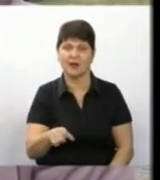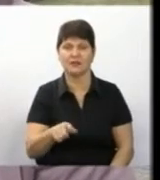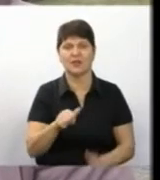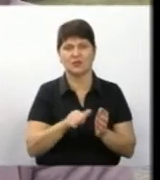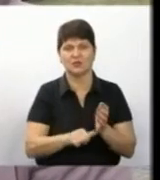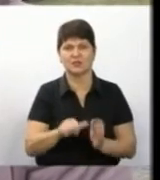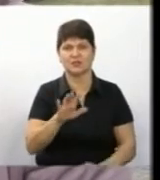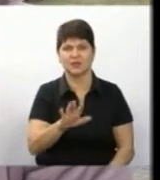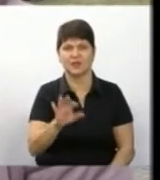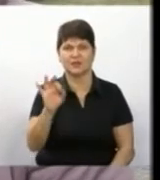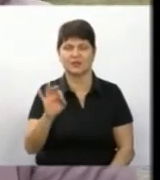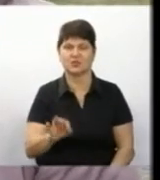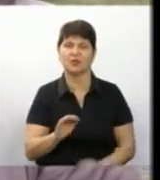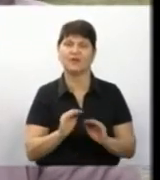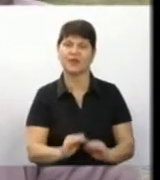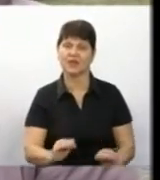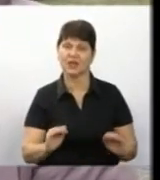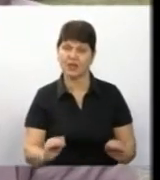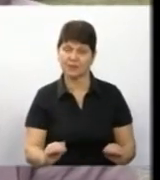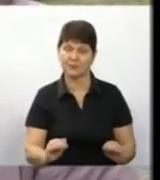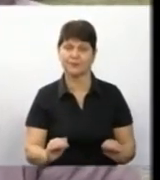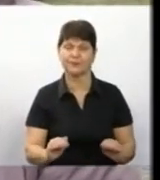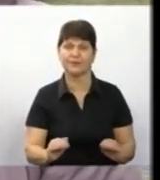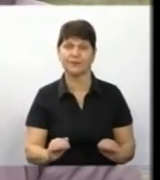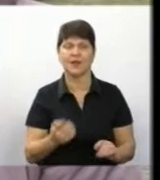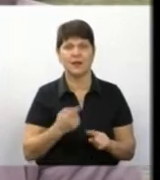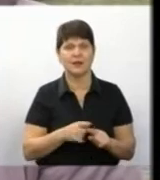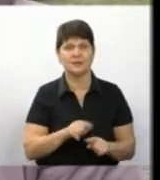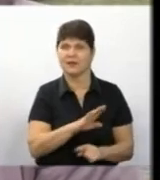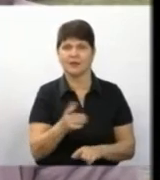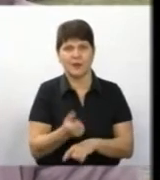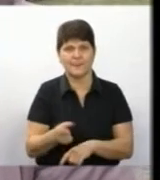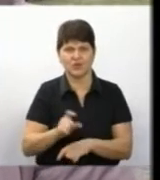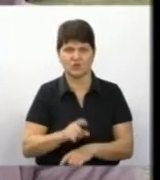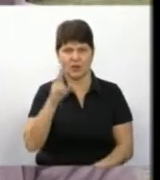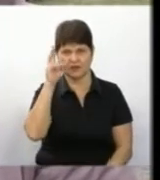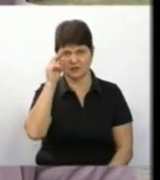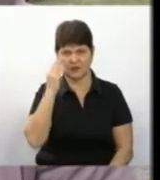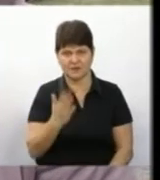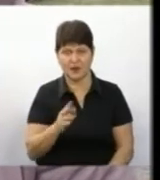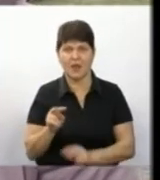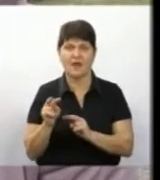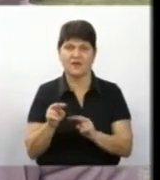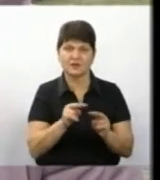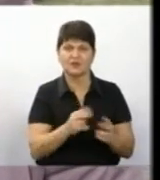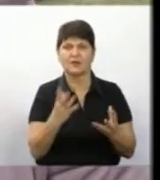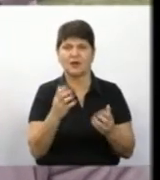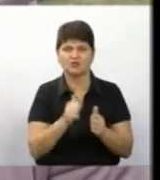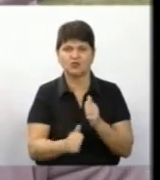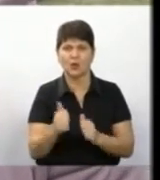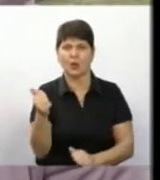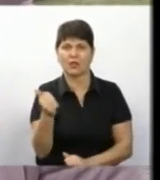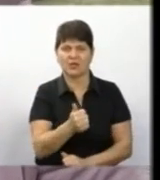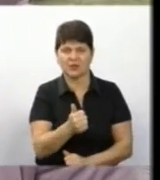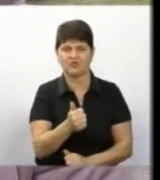65% – це дітки. Це не сама більша цифра. Відслідковується щотижня так